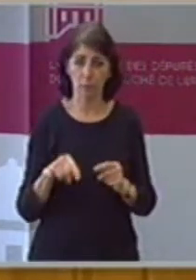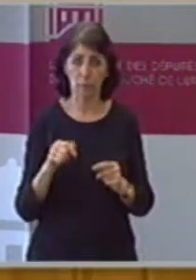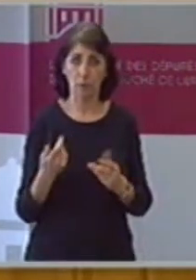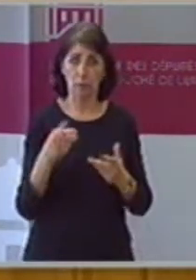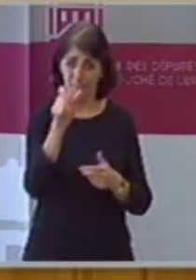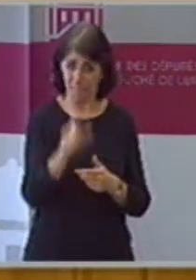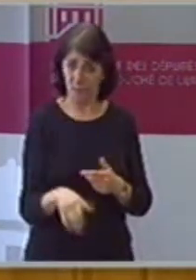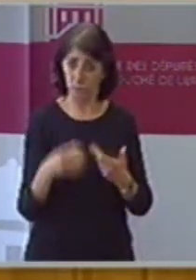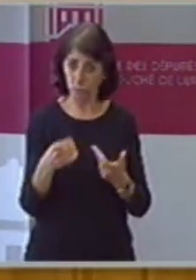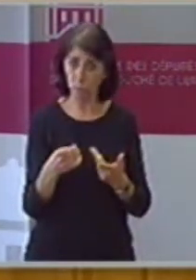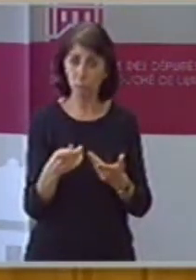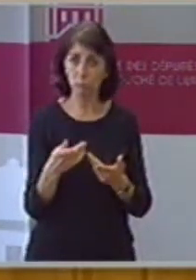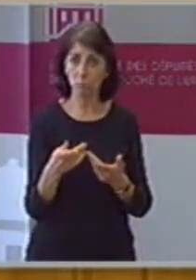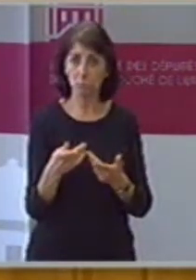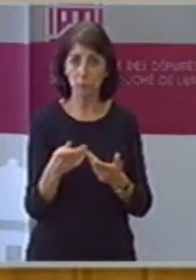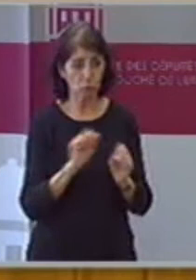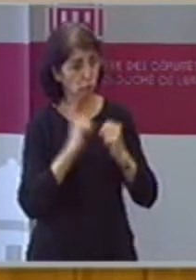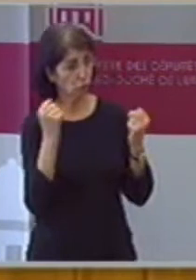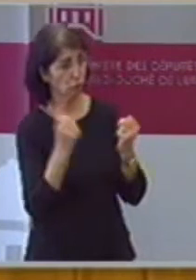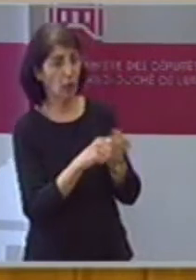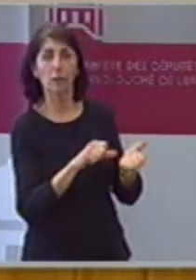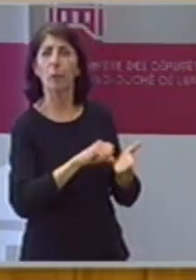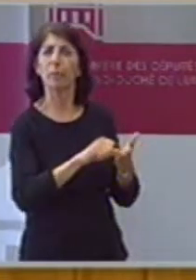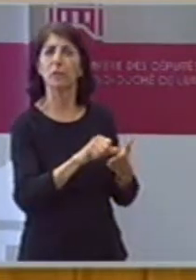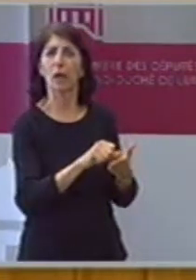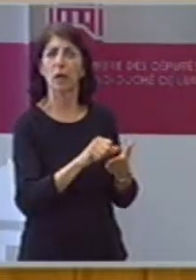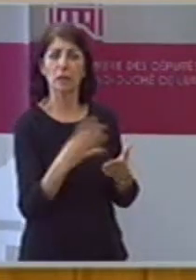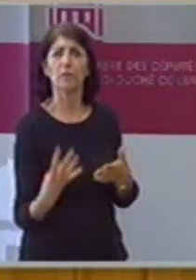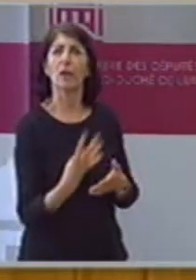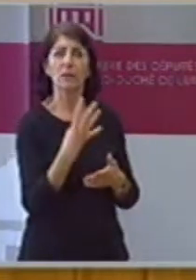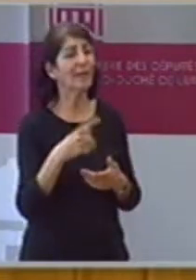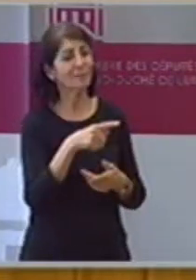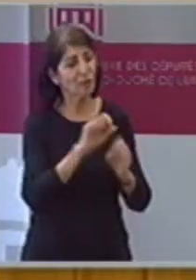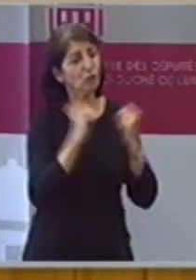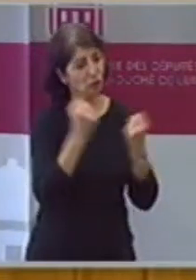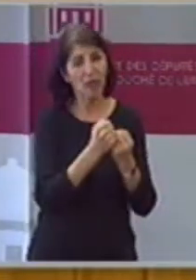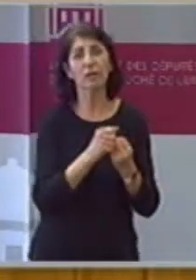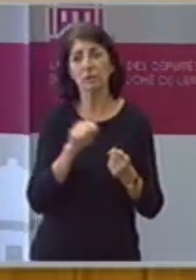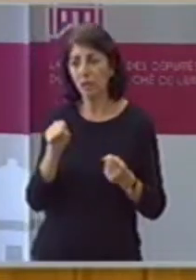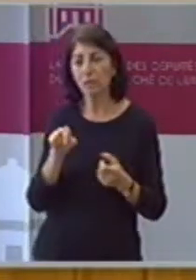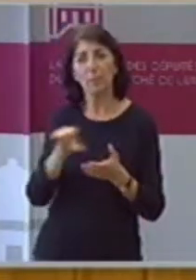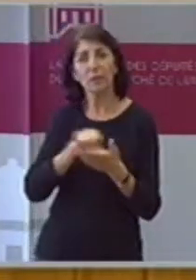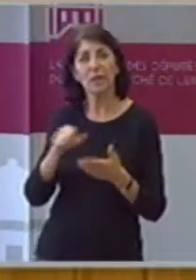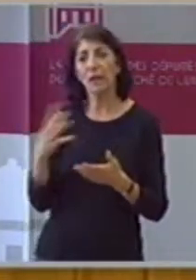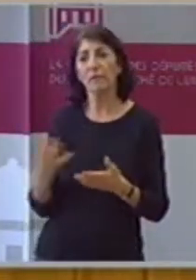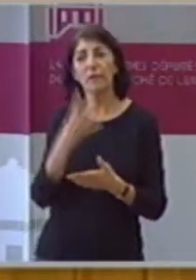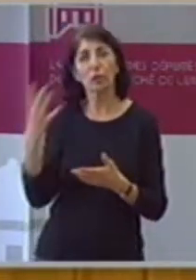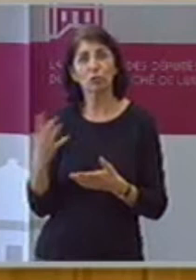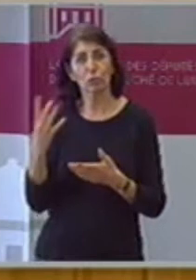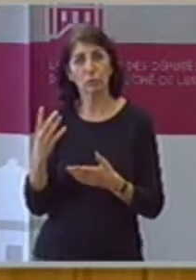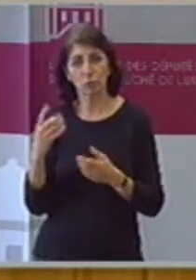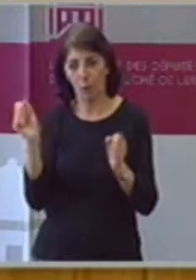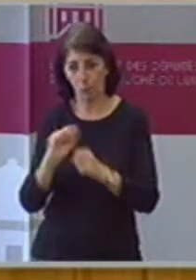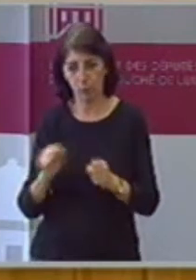gehen, die Staat heute mit geschuldetem, mit gelähntem Geld eine Badenmarkt. Und die Leute, die das berichten,